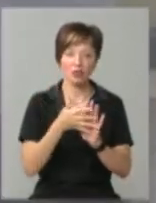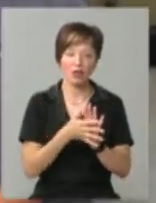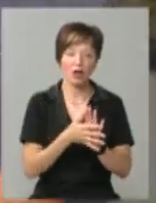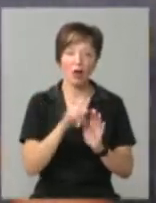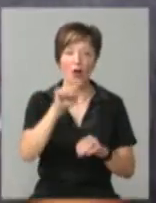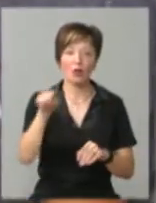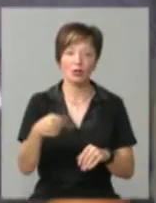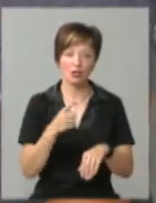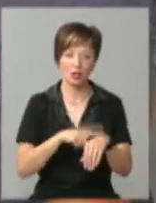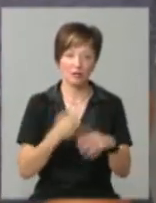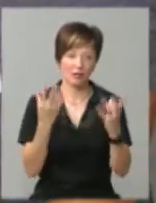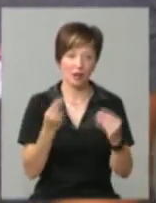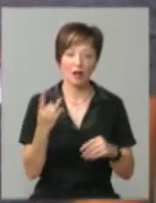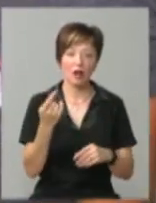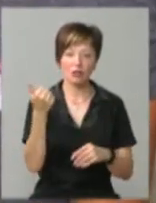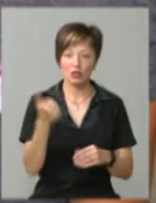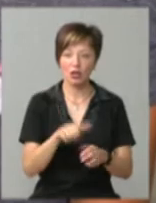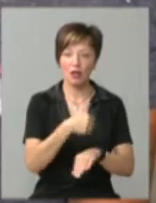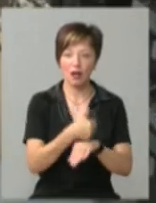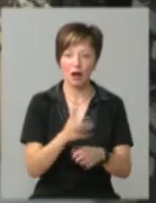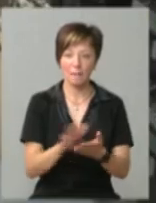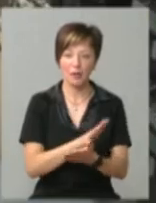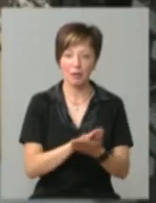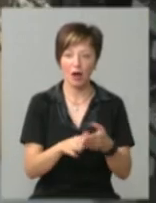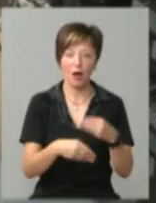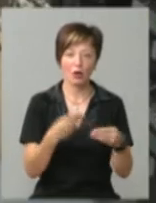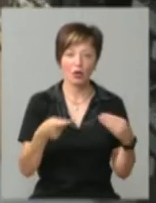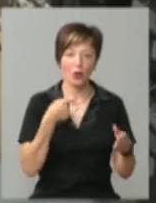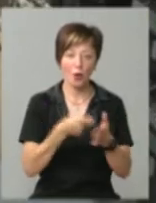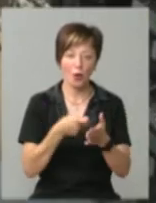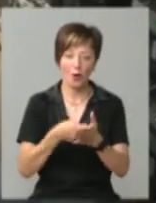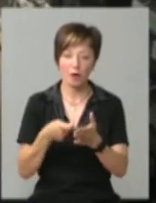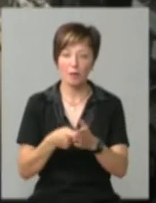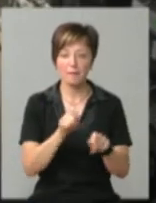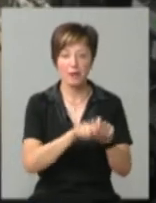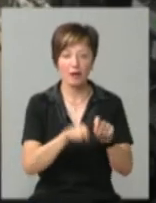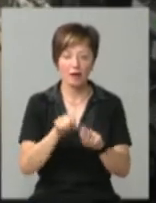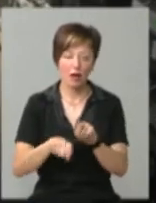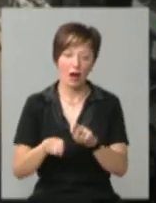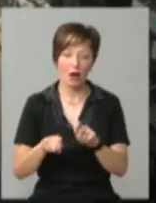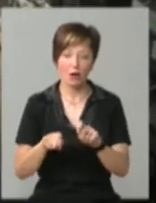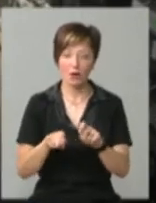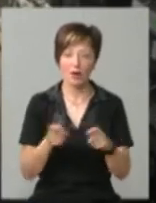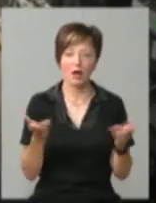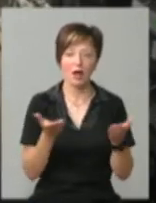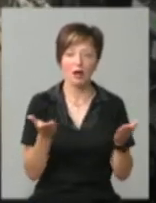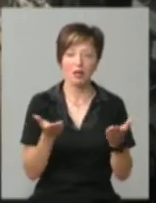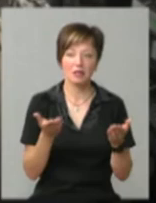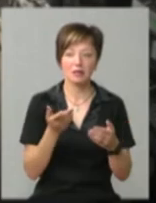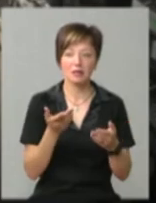годину часу в день. Раз на тиждень – генеральне прибирання. Роздаю корм, провіряю, якісь